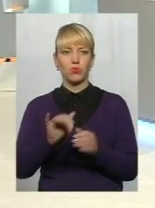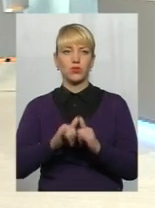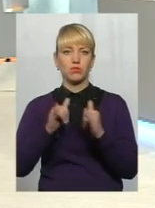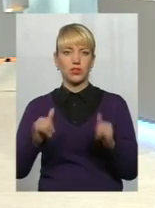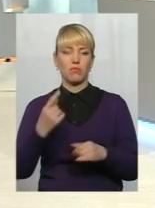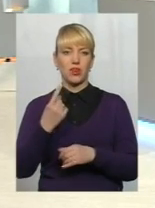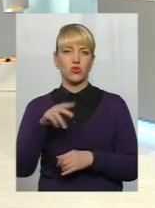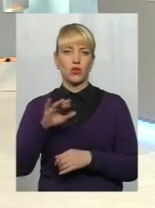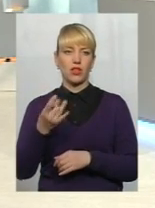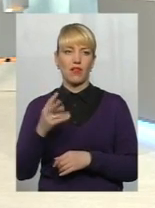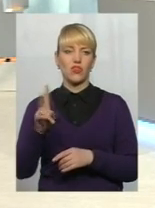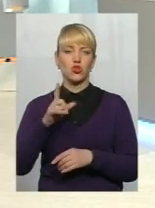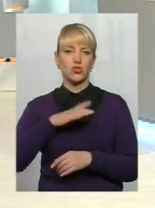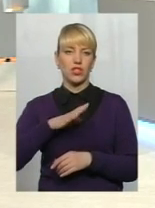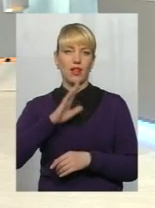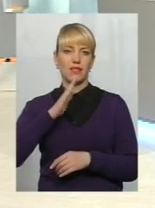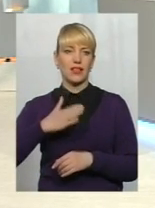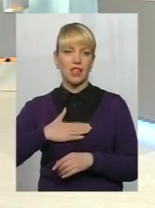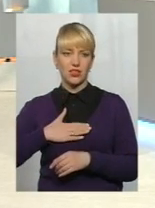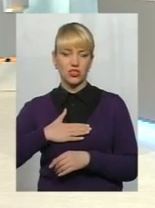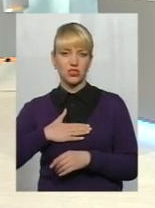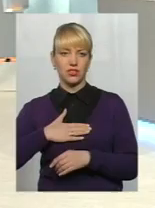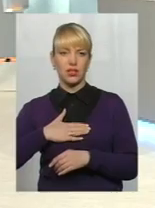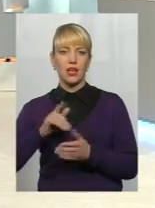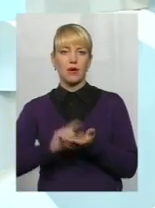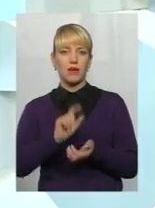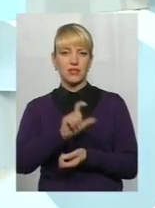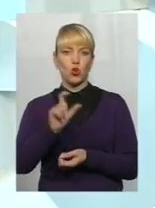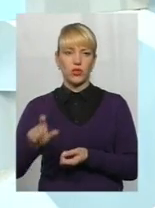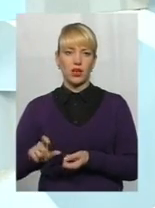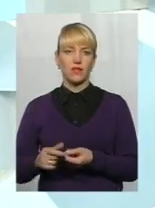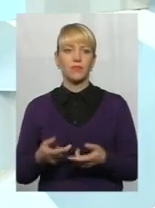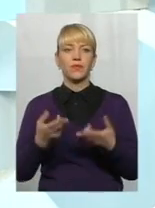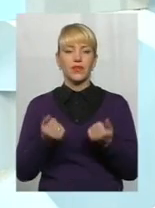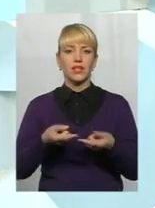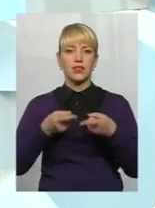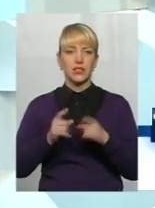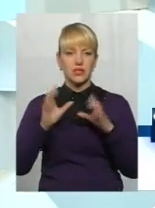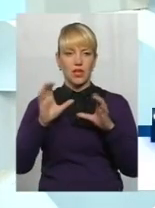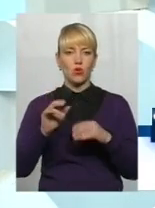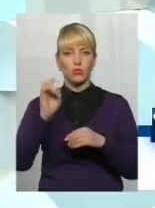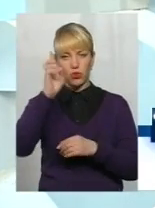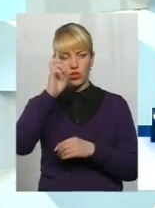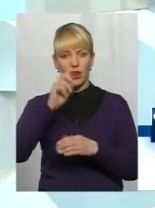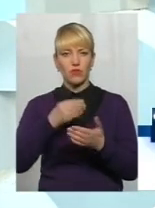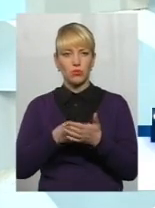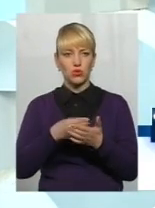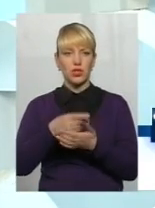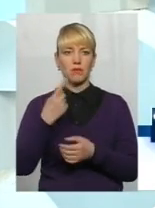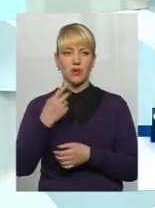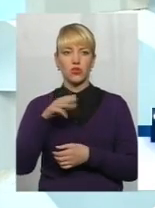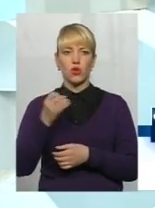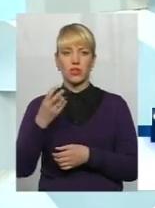травня? Що чекає на наших пенсіонерів? Так, дійсно, з законом про державний бюджет з 1 травня